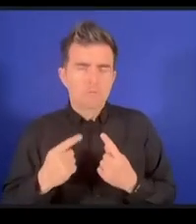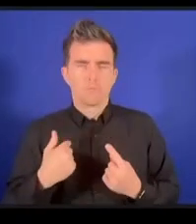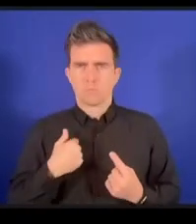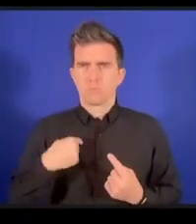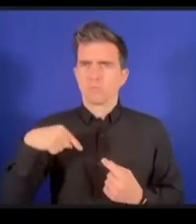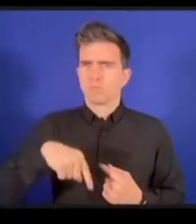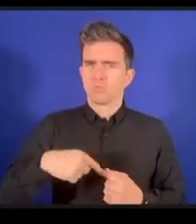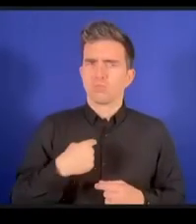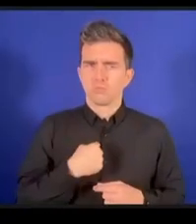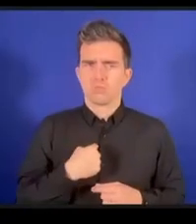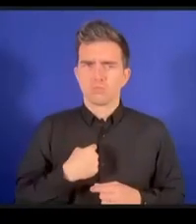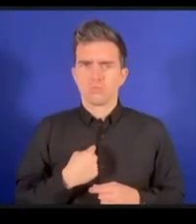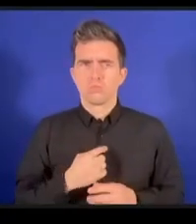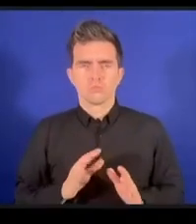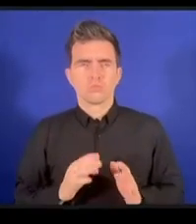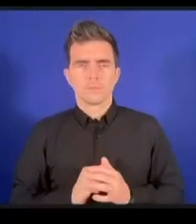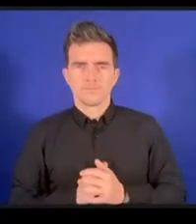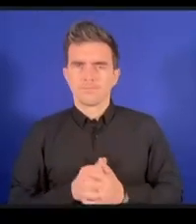皆さんこんにちは